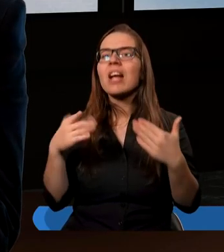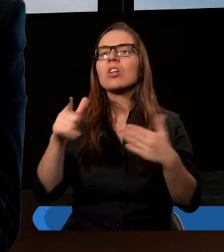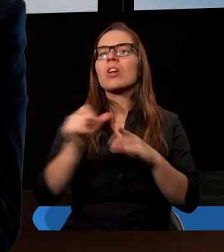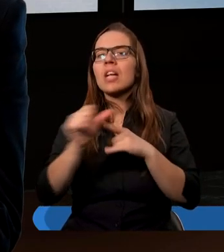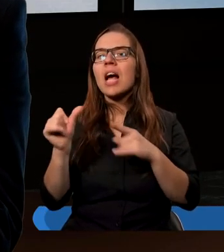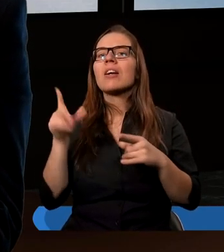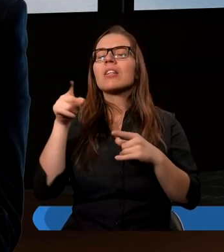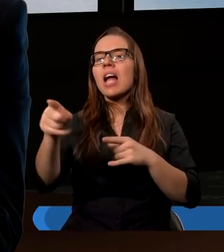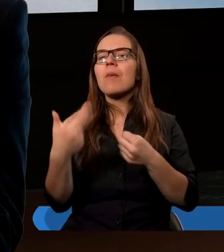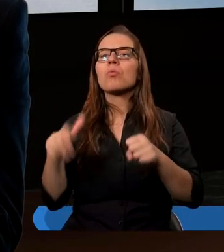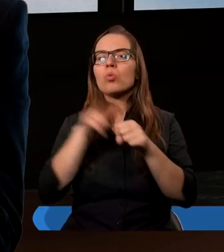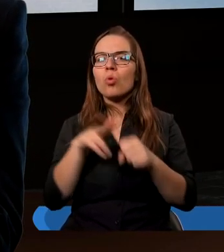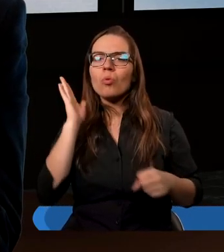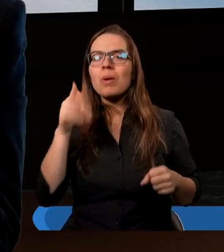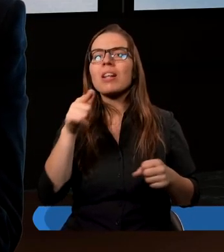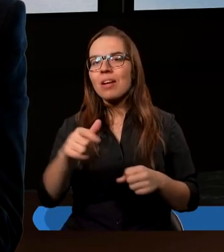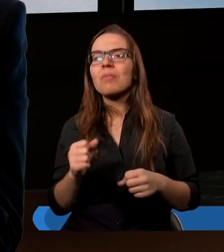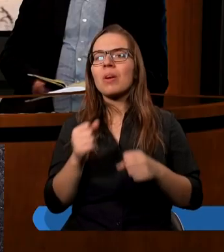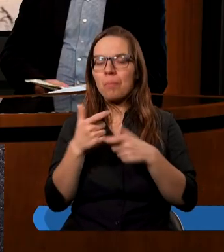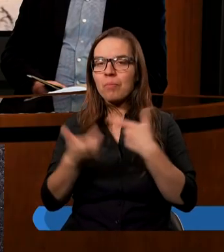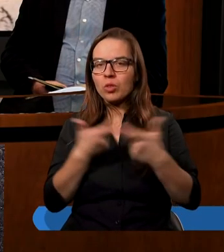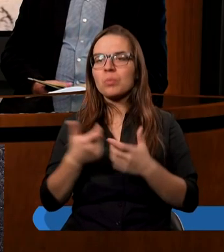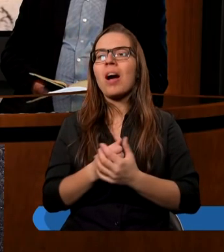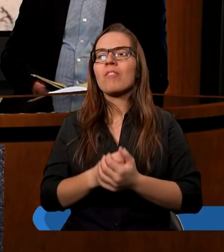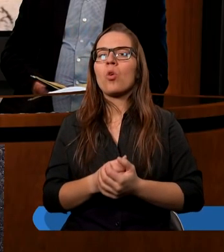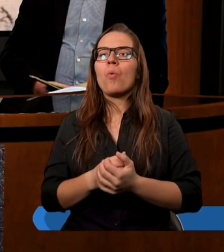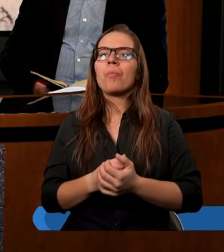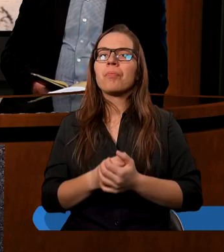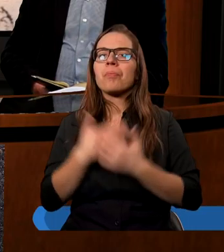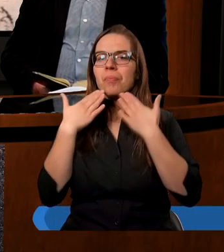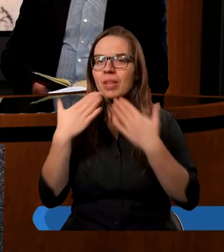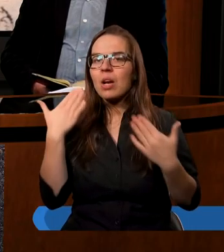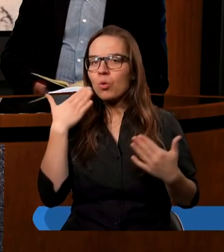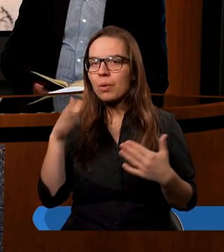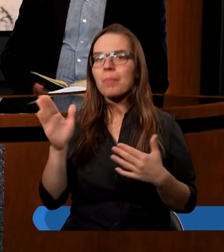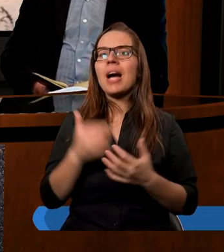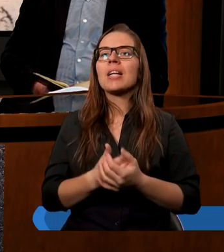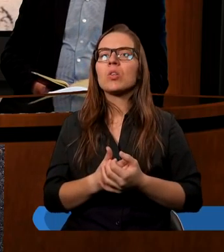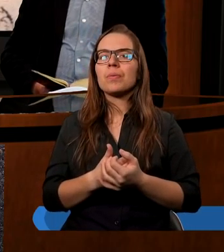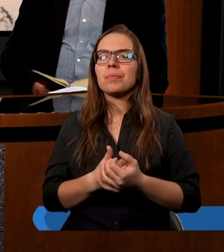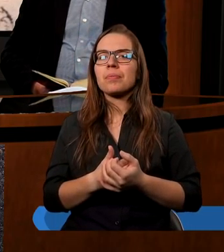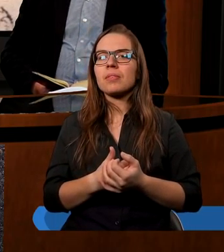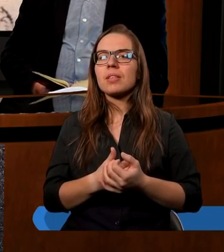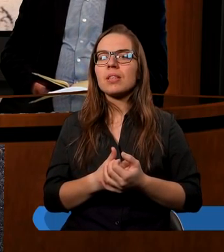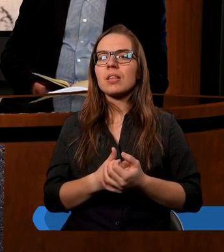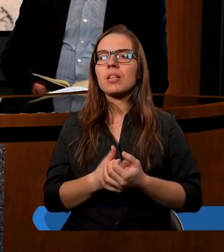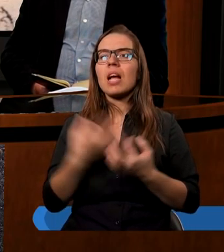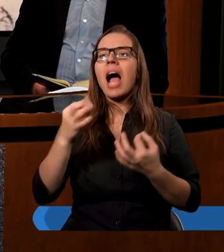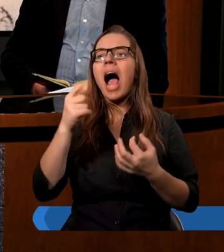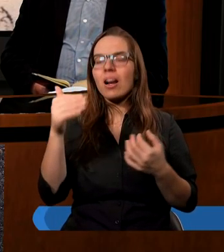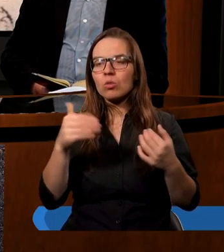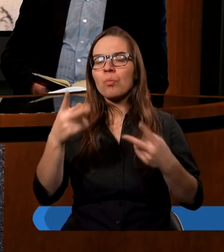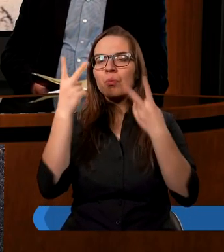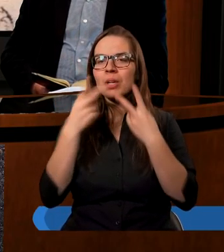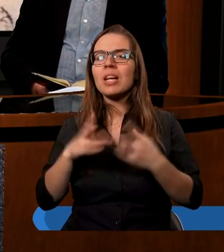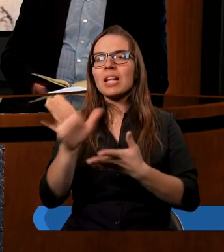Mesjaszowi, temu, który będzie tym Zbawicielem. Tak, dziękuję bardzo. I teraz, Aniu, mogłabyś przeczytać